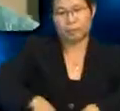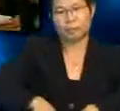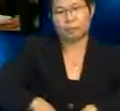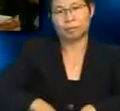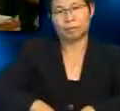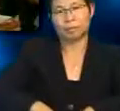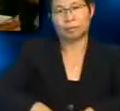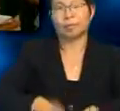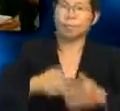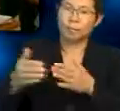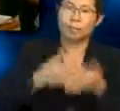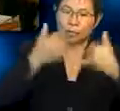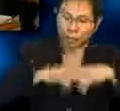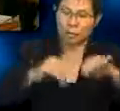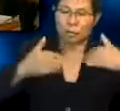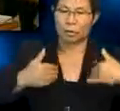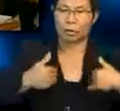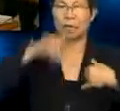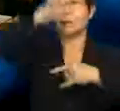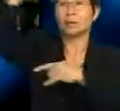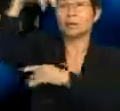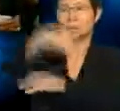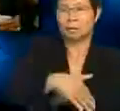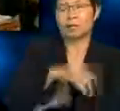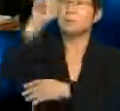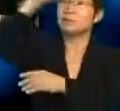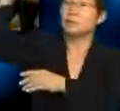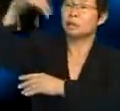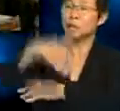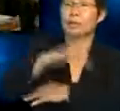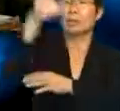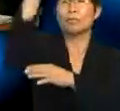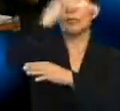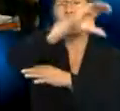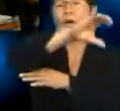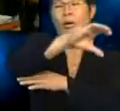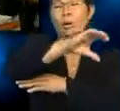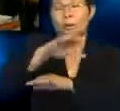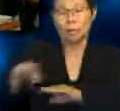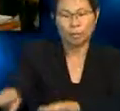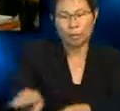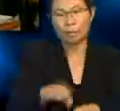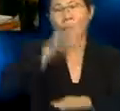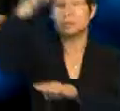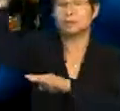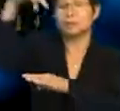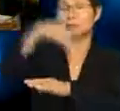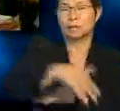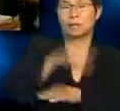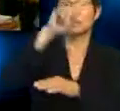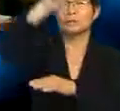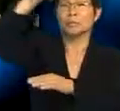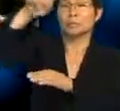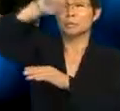Namun, masih ada sinar. Sinaran rambulan membayangi. Sinaran mentari.